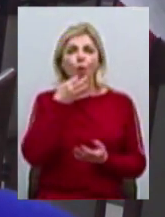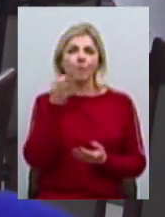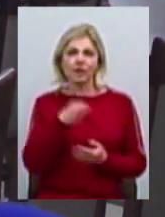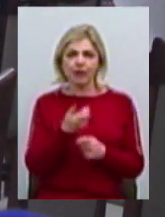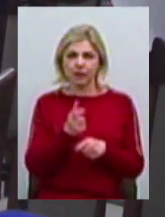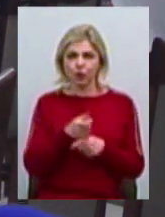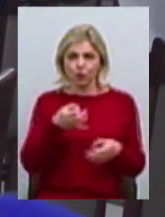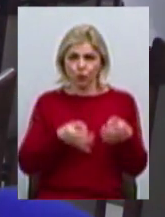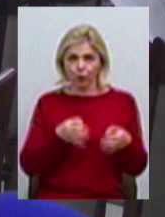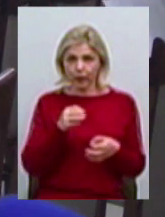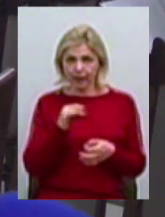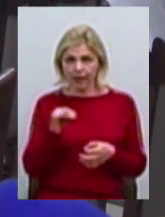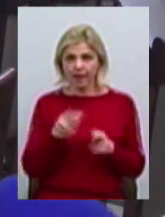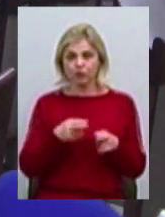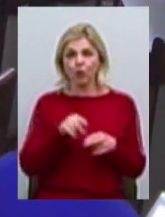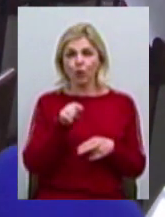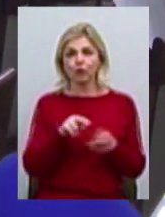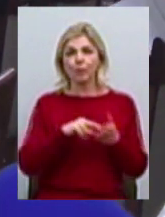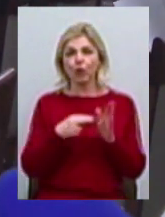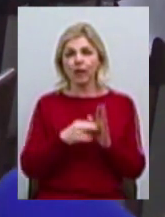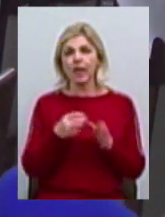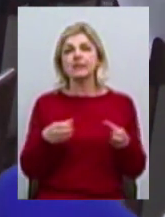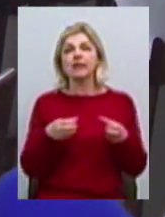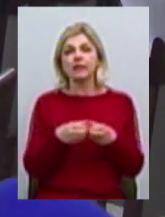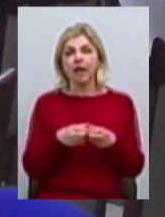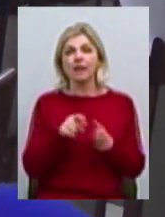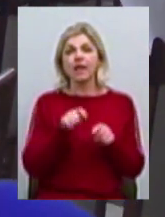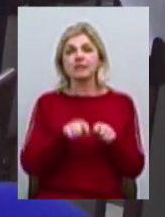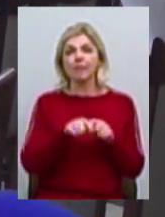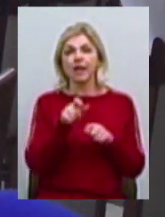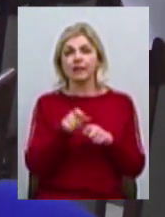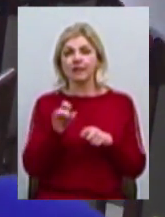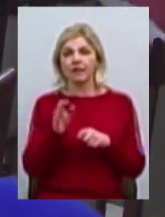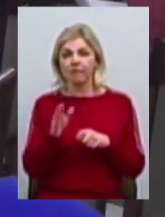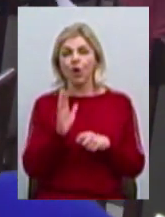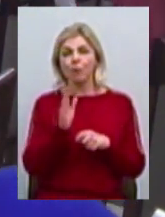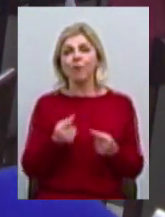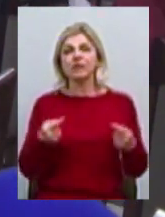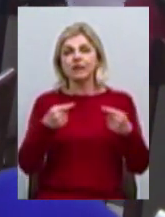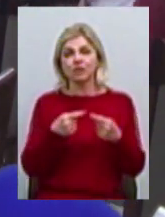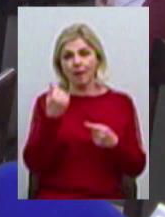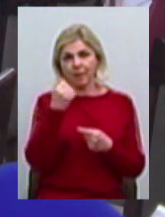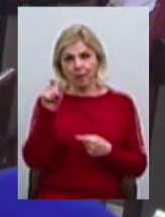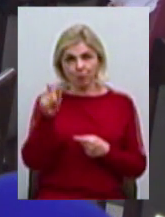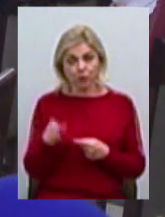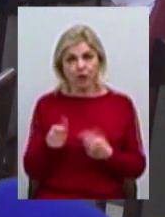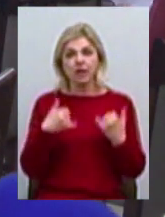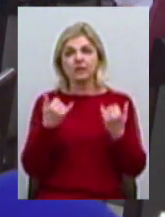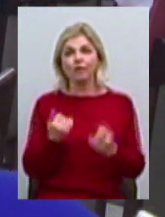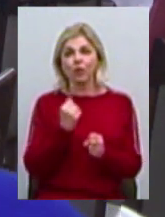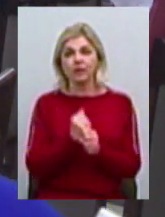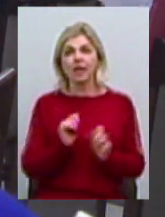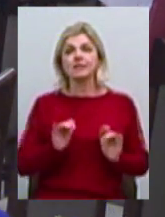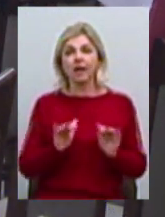журі цього проєкту, склад експертів. Саме вони будуть визначати переможців. Сьогодні ми робимо цей захід в